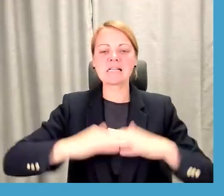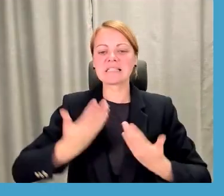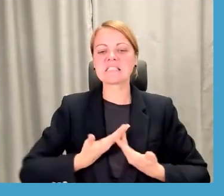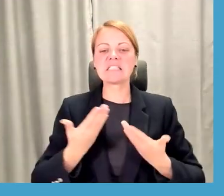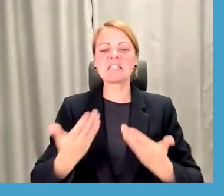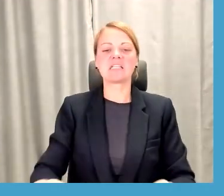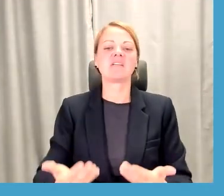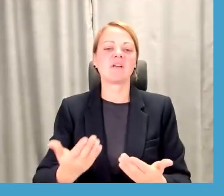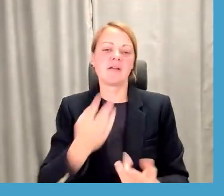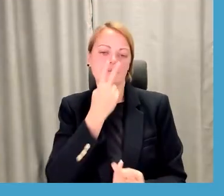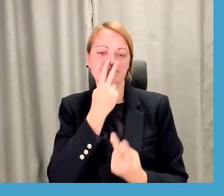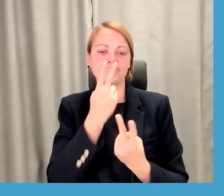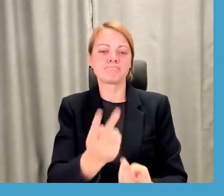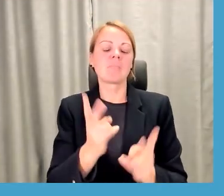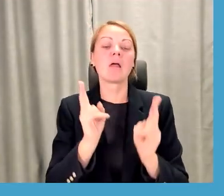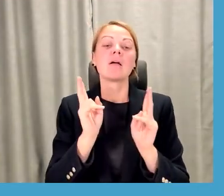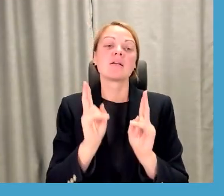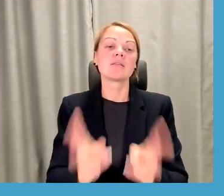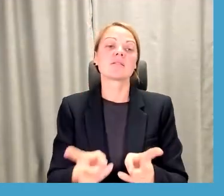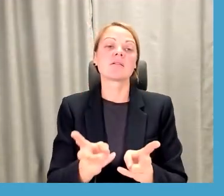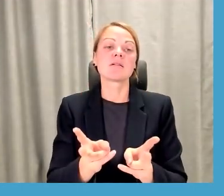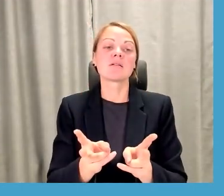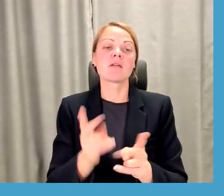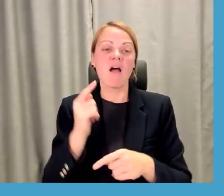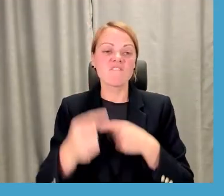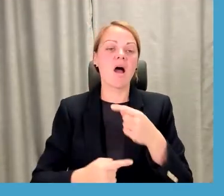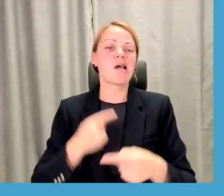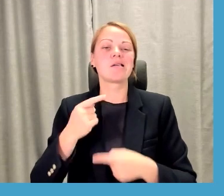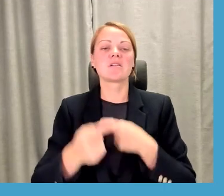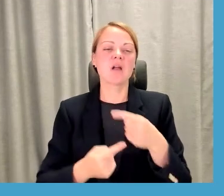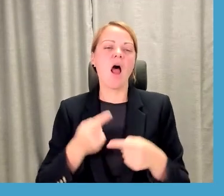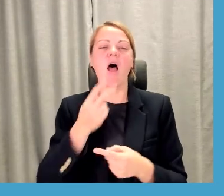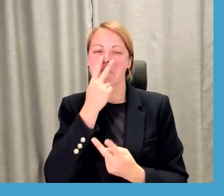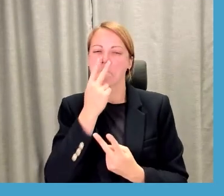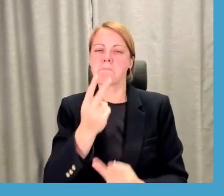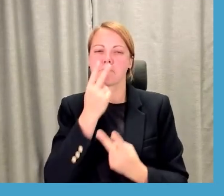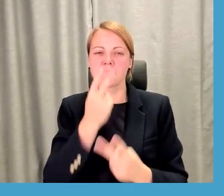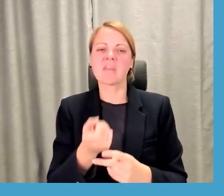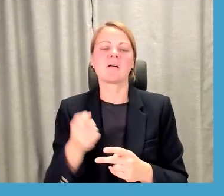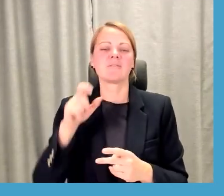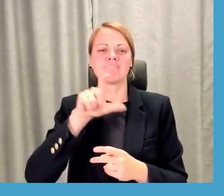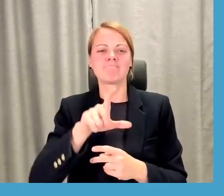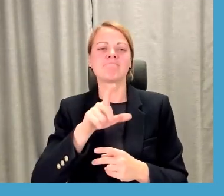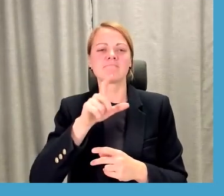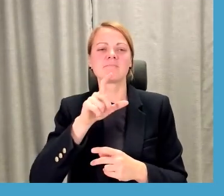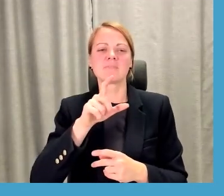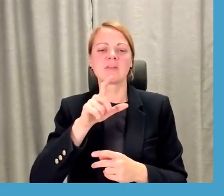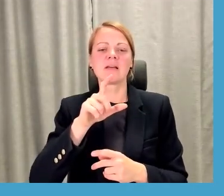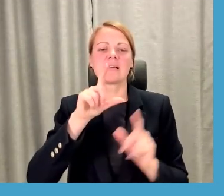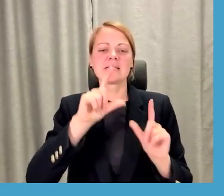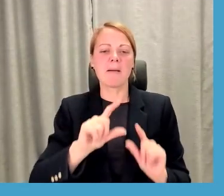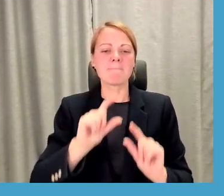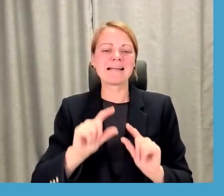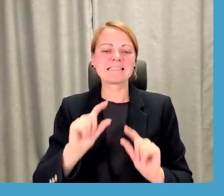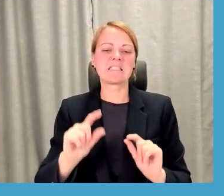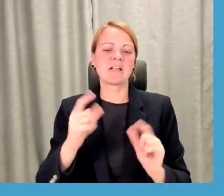protams, ir jāraugās uz to, ka tā aizvien vairāk būtu jārēģinās, ka, nu, samarzināsies iespējams tādu darbu,